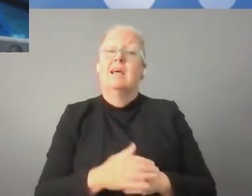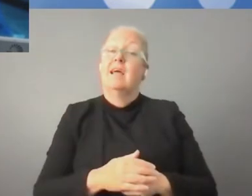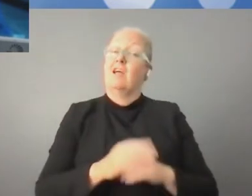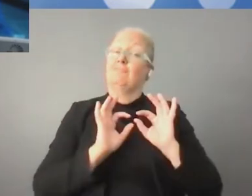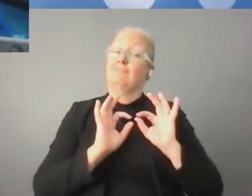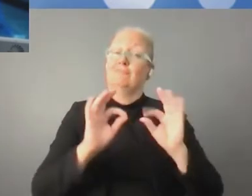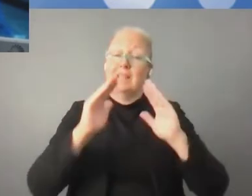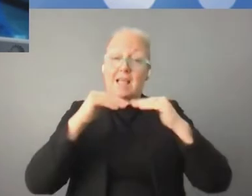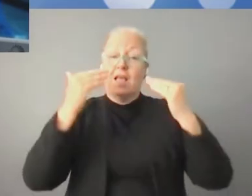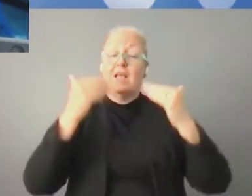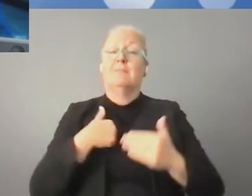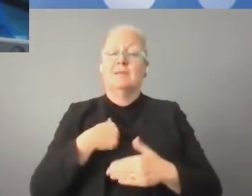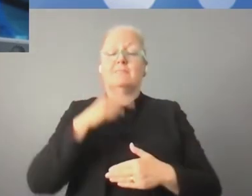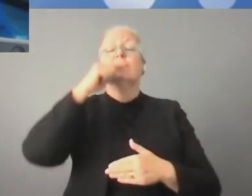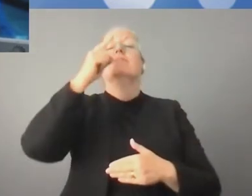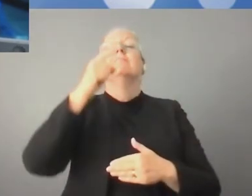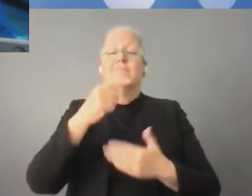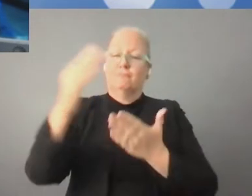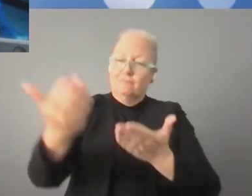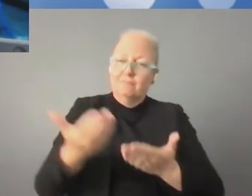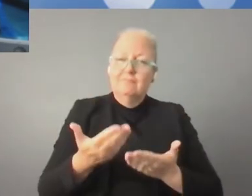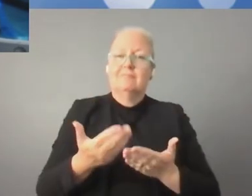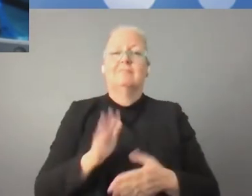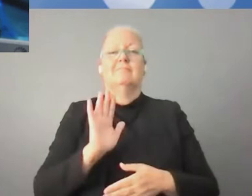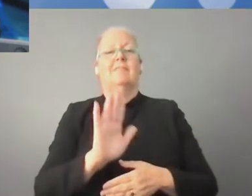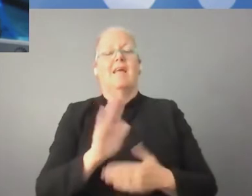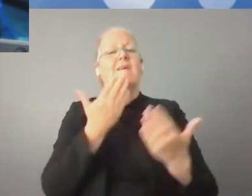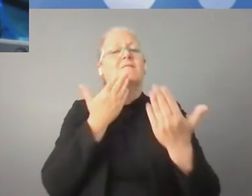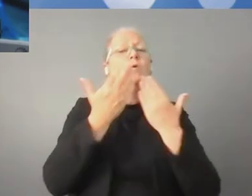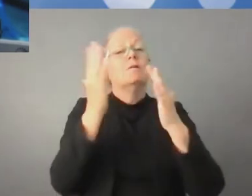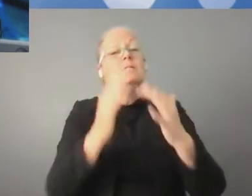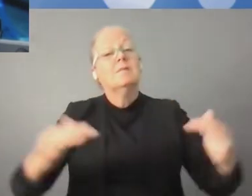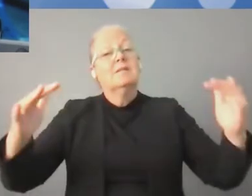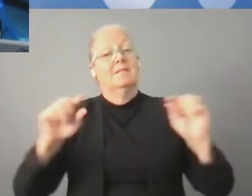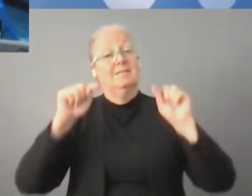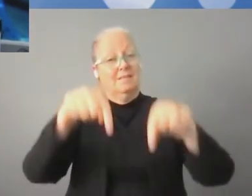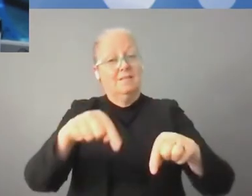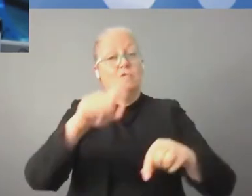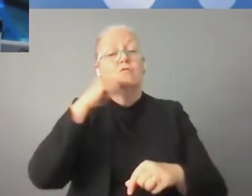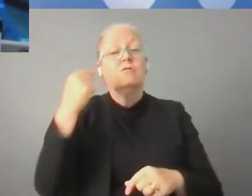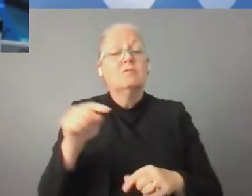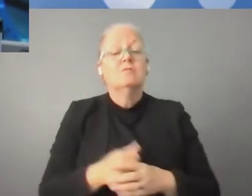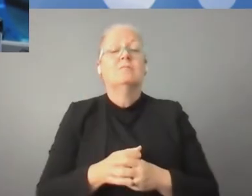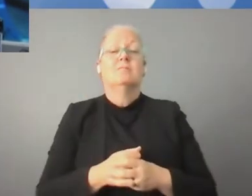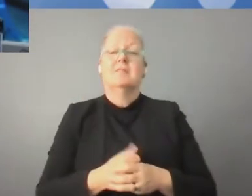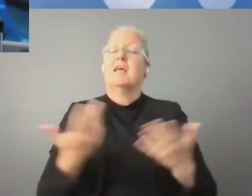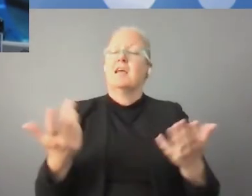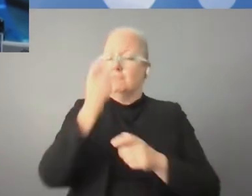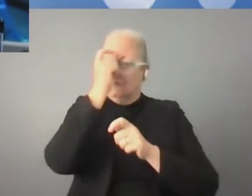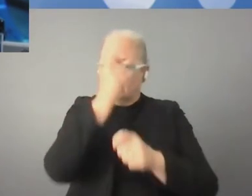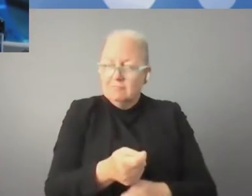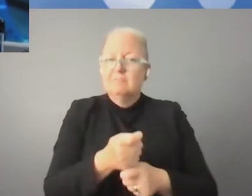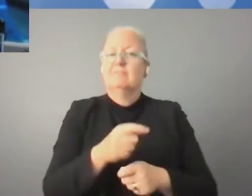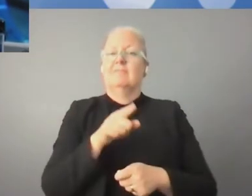2025 roku. Będzie to 20. edycja, będzie to dla nas wielki zaszczyt. Cieszymy się, że będziemy mogli